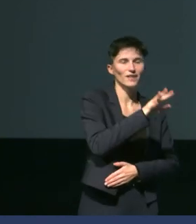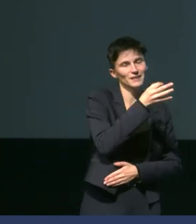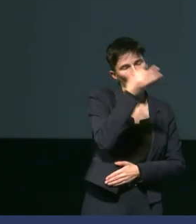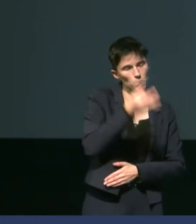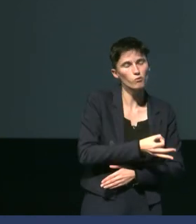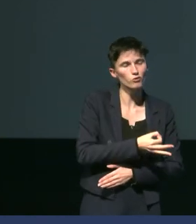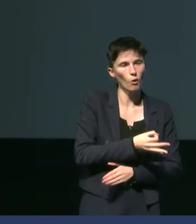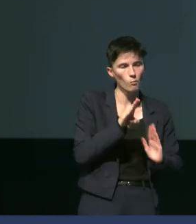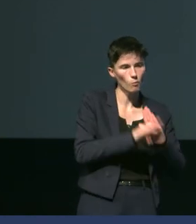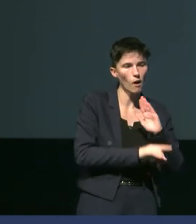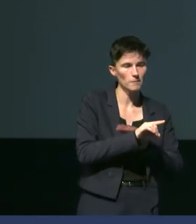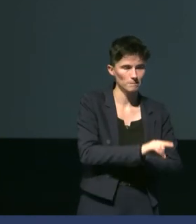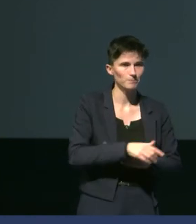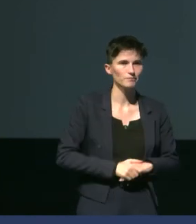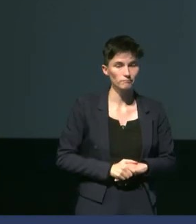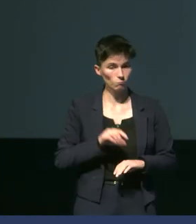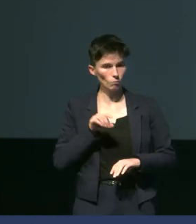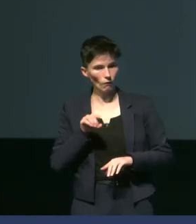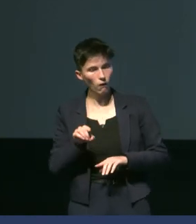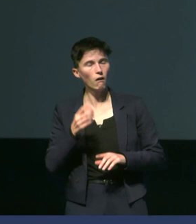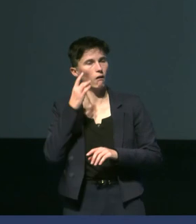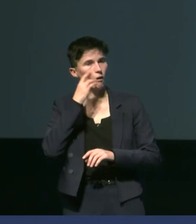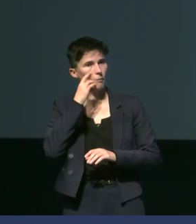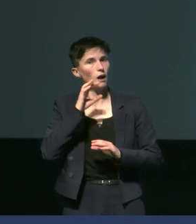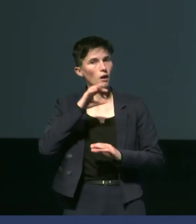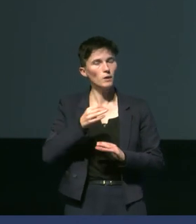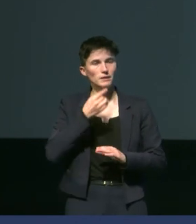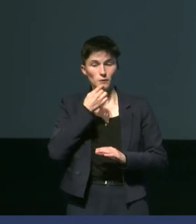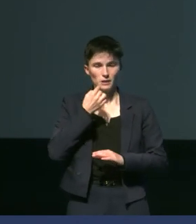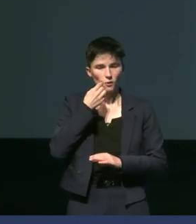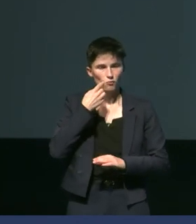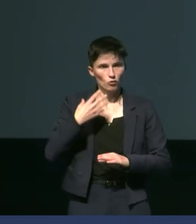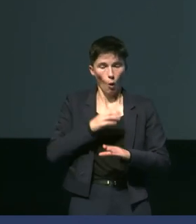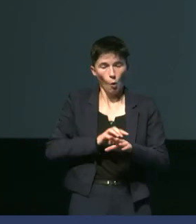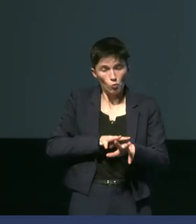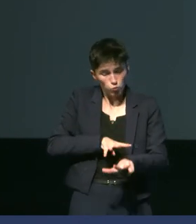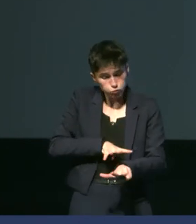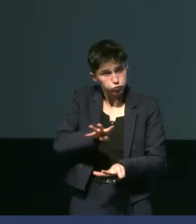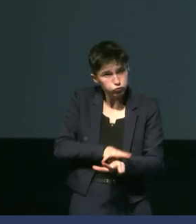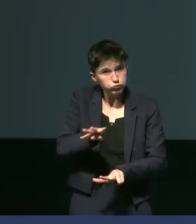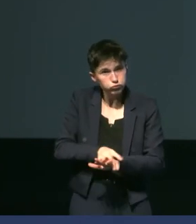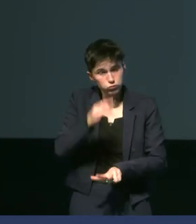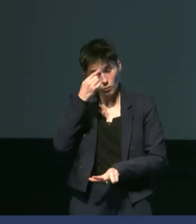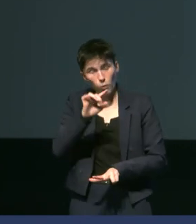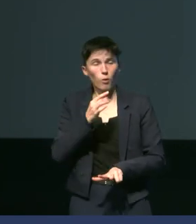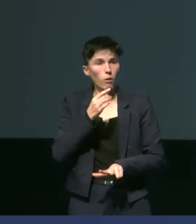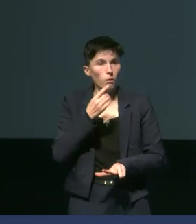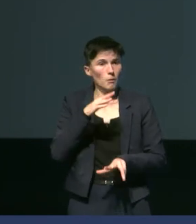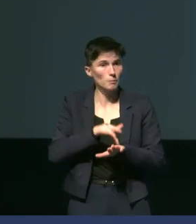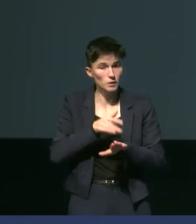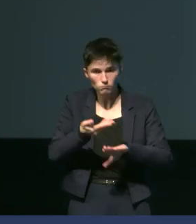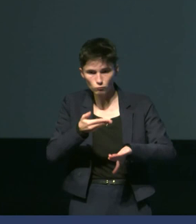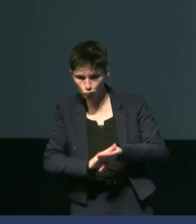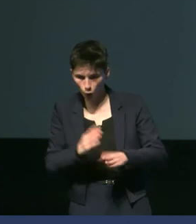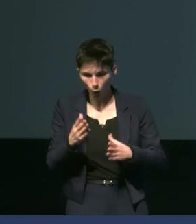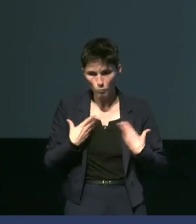25%. Donc, on va avoir ici un envoi du flux sanguin qui va être plus important au niveau des pieds alors qu'il n pas de plume au niveau des